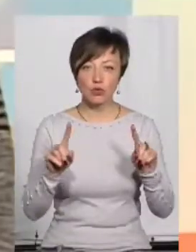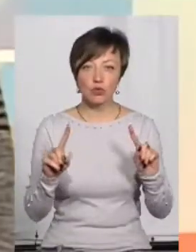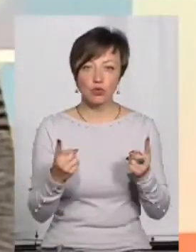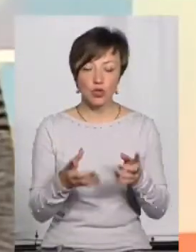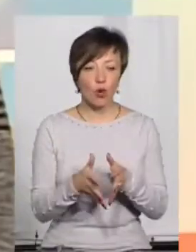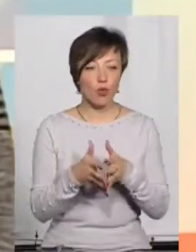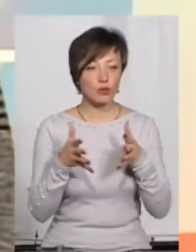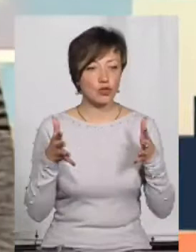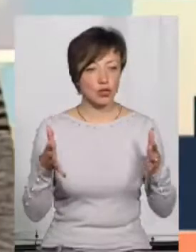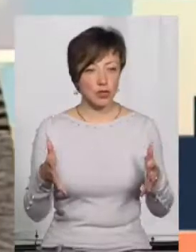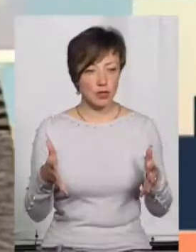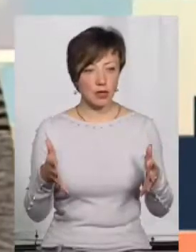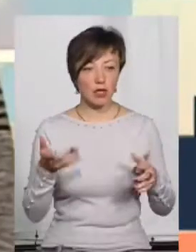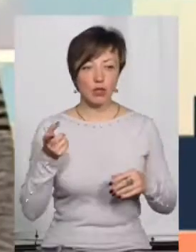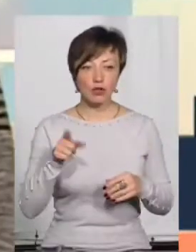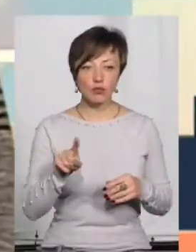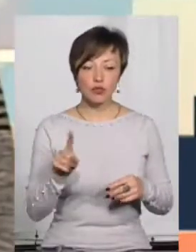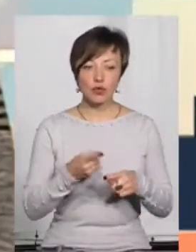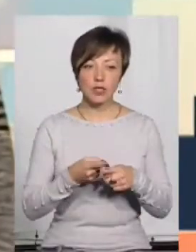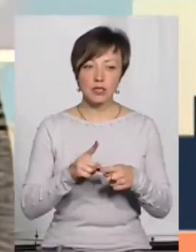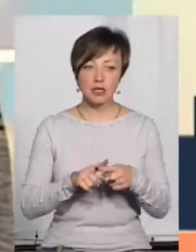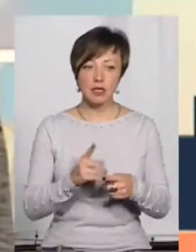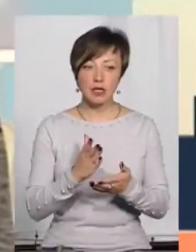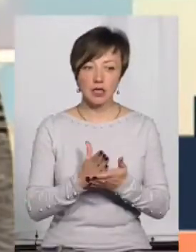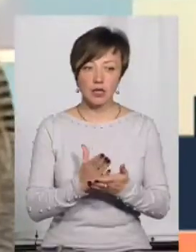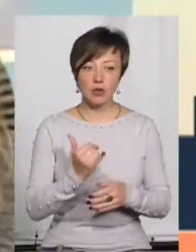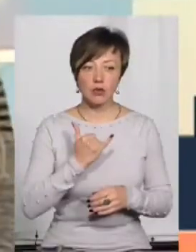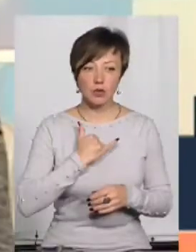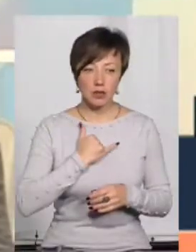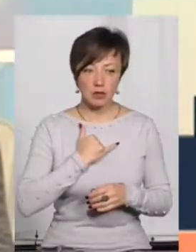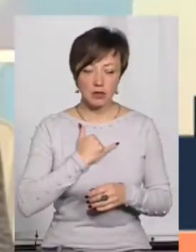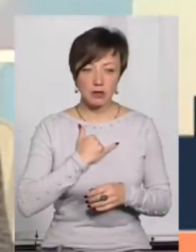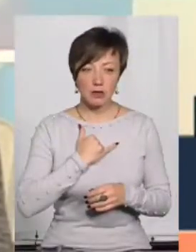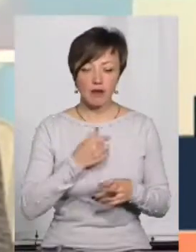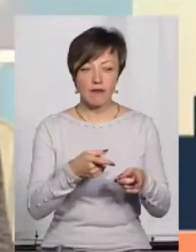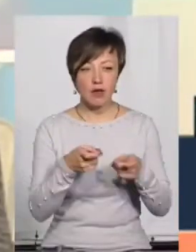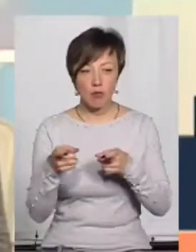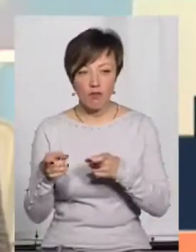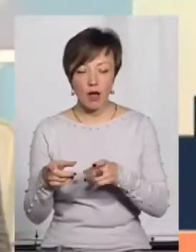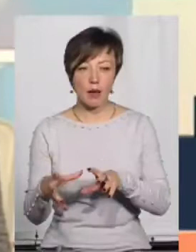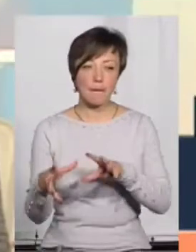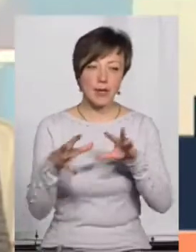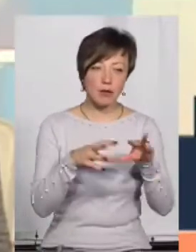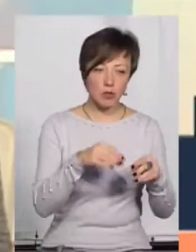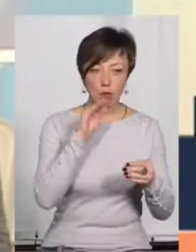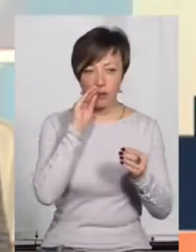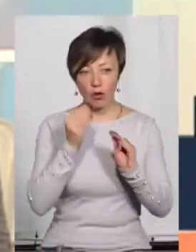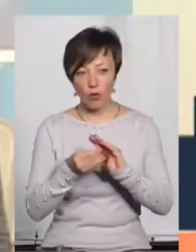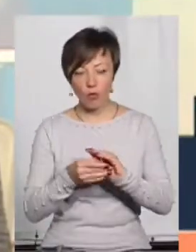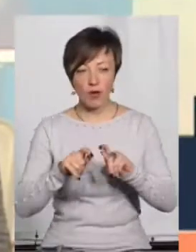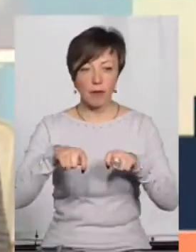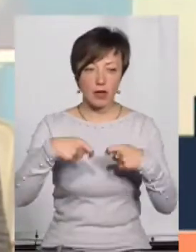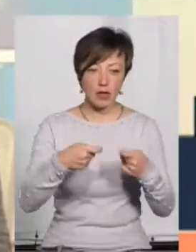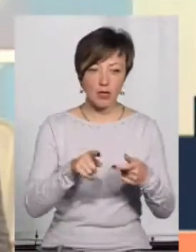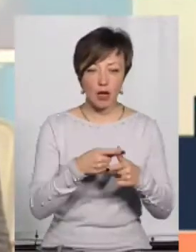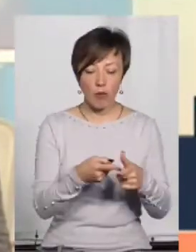обширна. Тому що це є в нас вербування, переміщення, переховування, передача